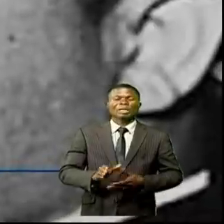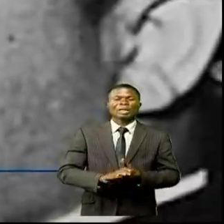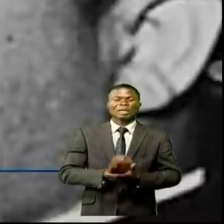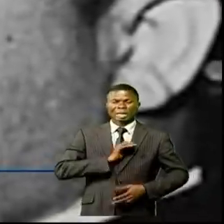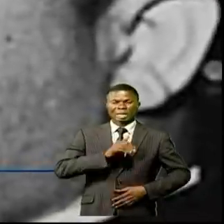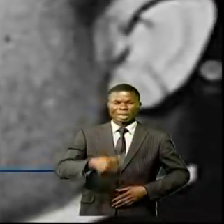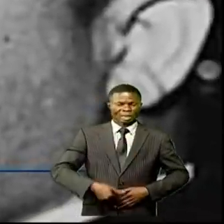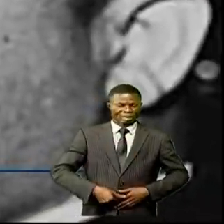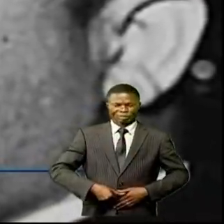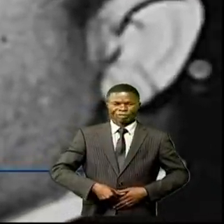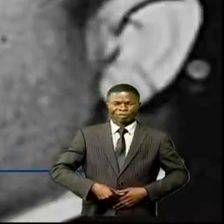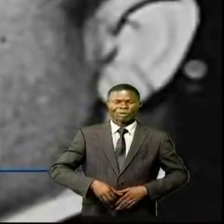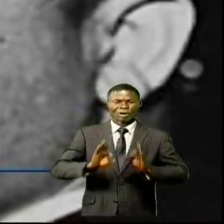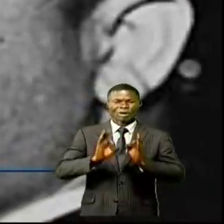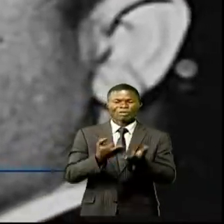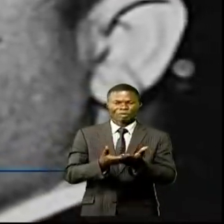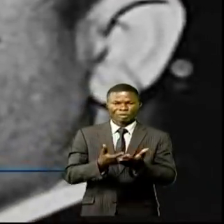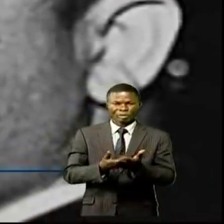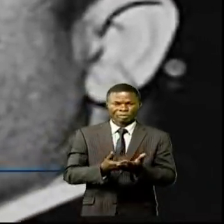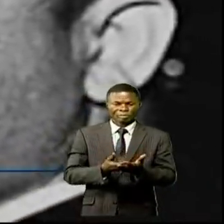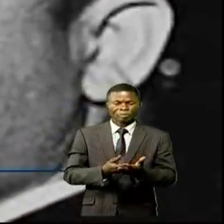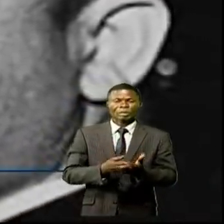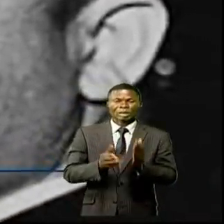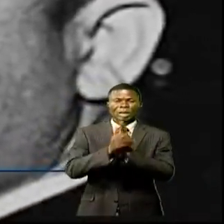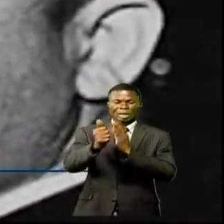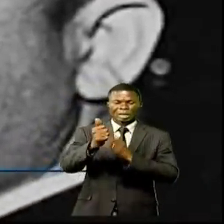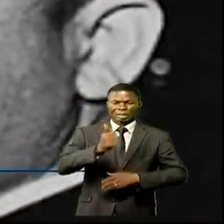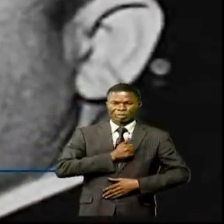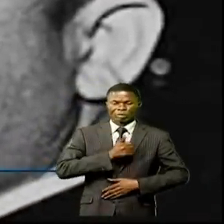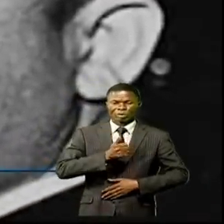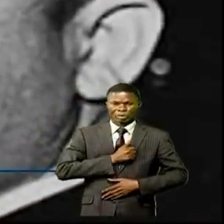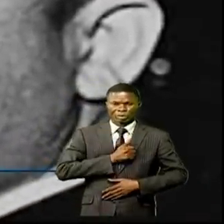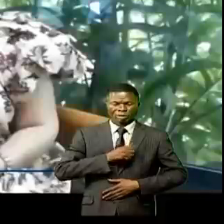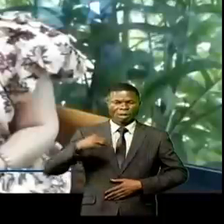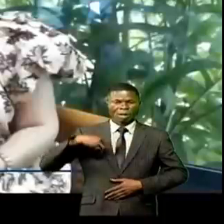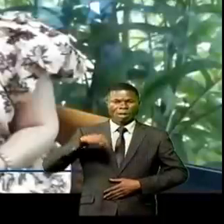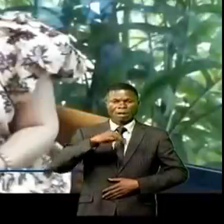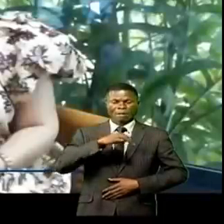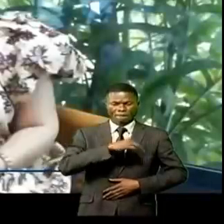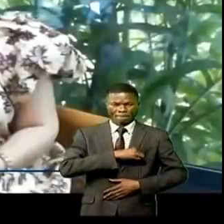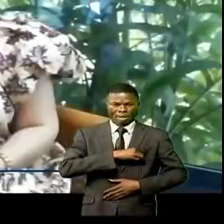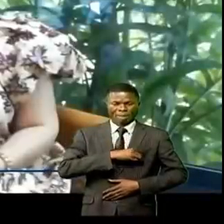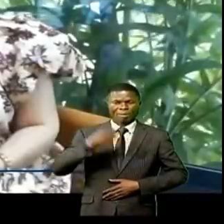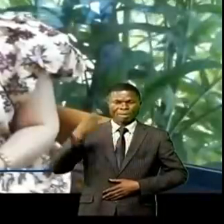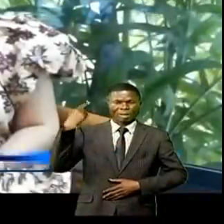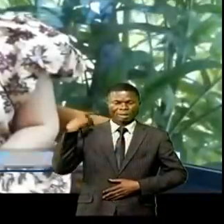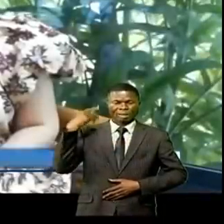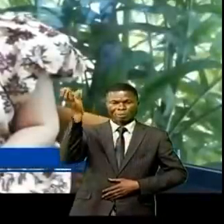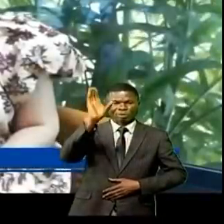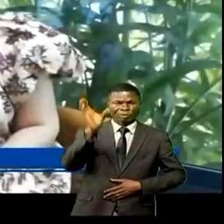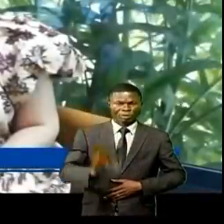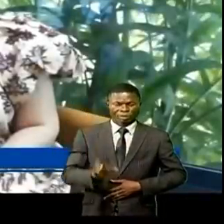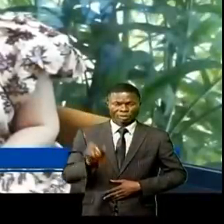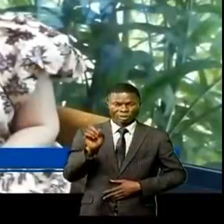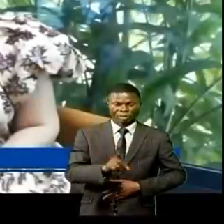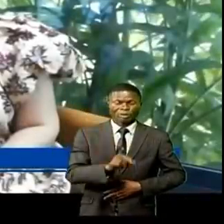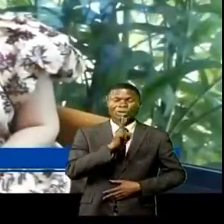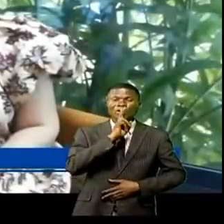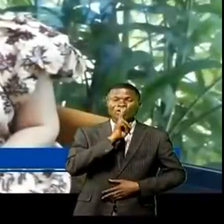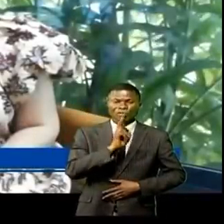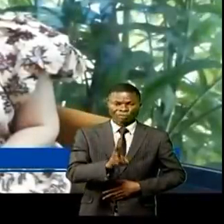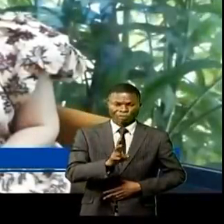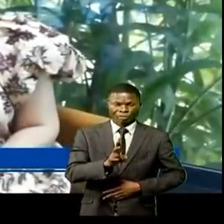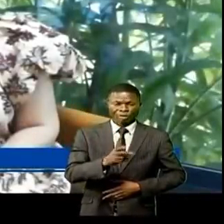particulier. En ma modeste qualité de membre de la notabilité Congo, je viens sincèrement